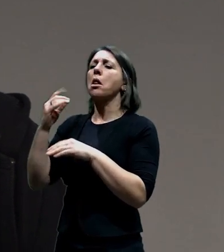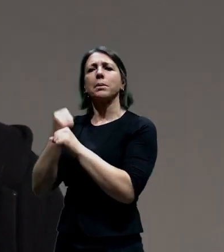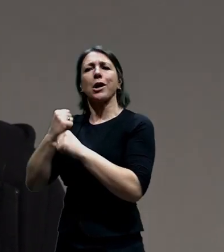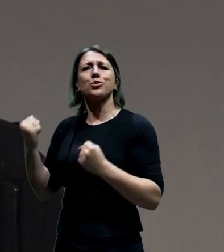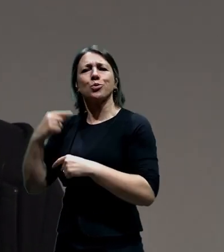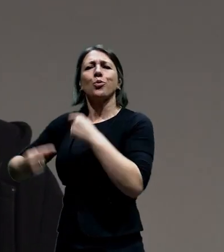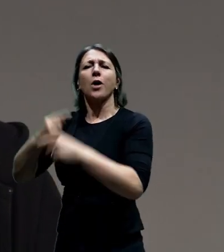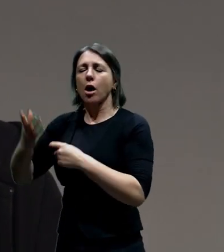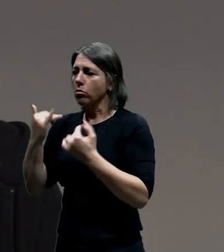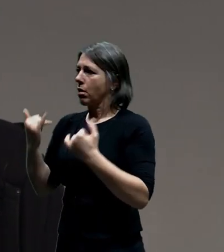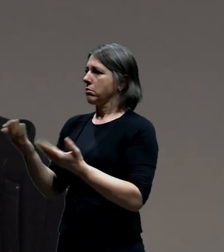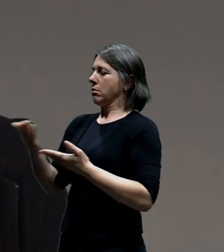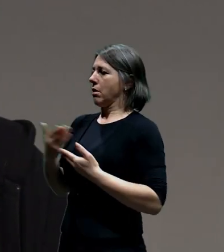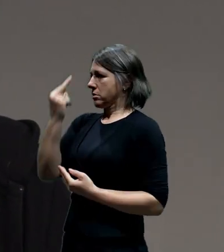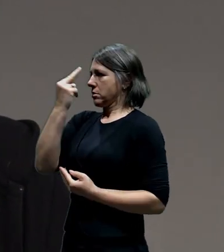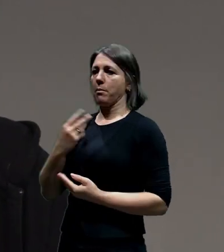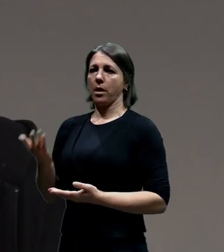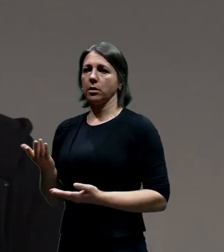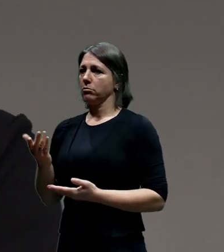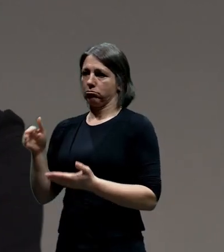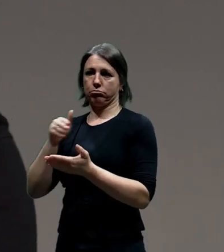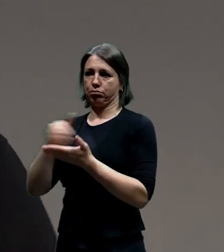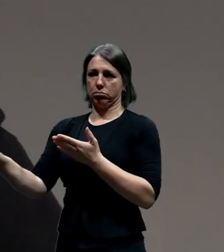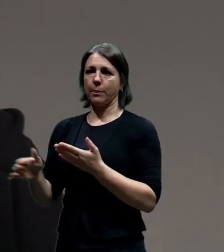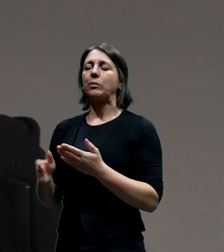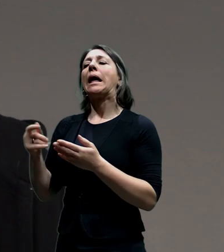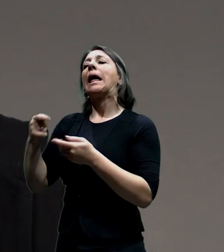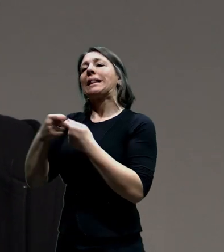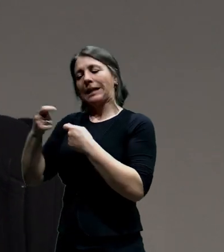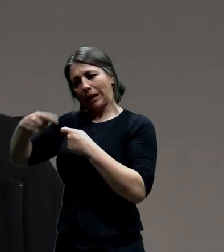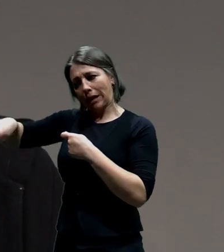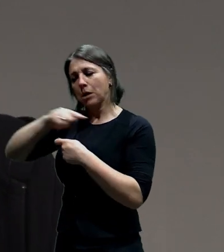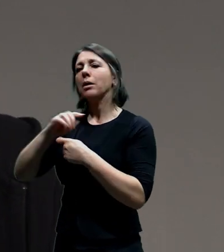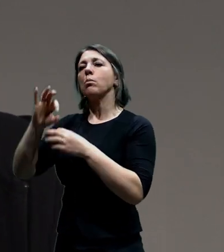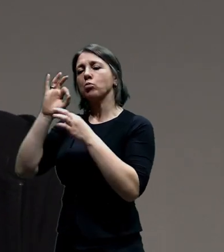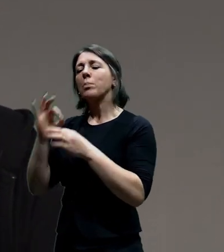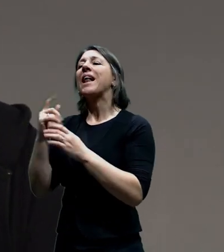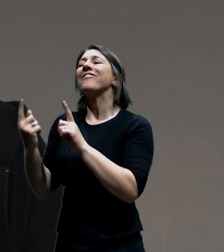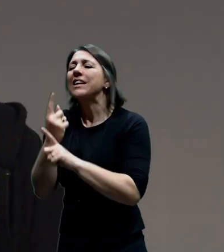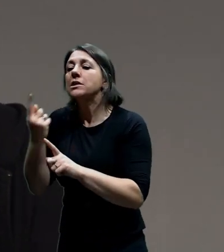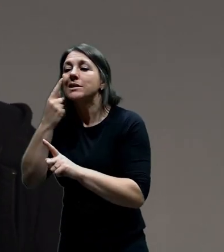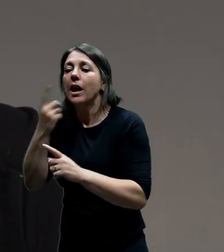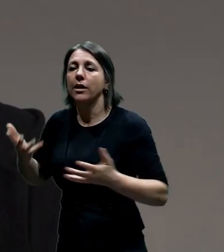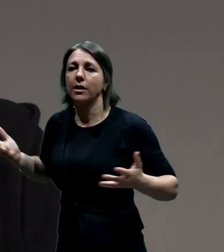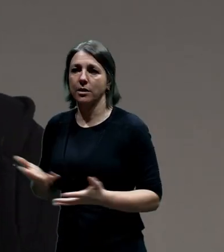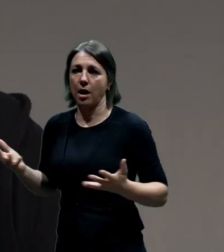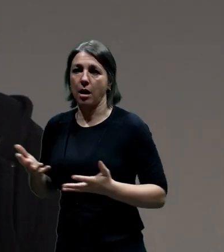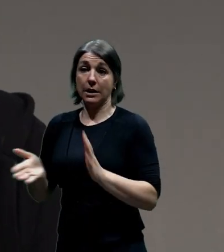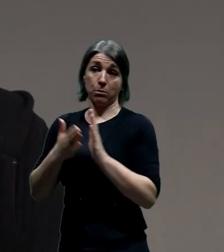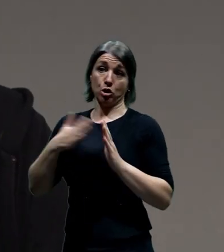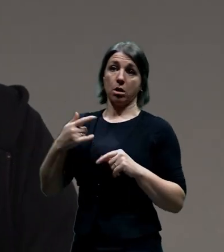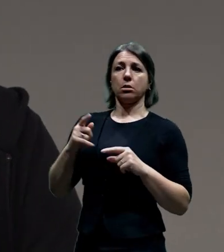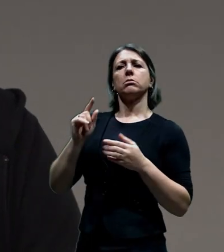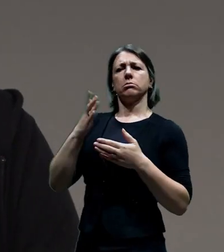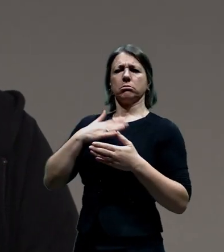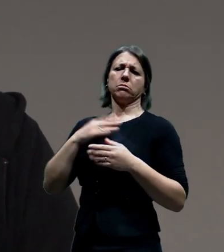Ale myslím si, že prostě jako je možný, když ten tým funguje jako tým se dobrat k nějakým řešením. Já bych chtěl říct, třeba naše kancelář